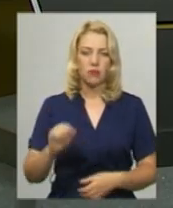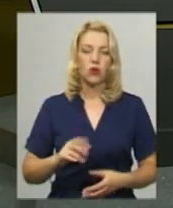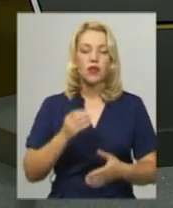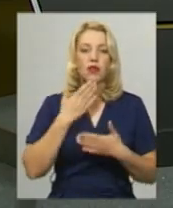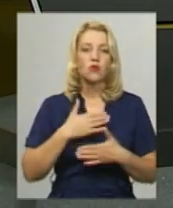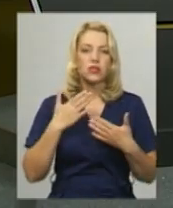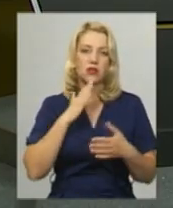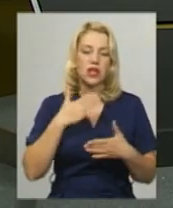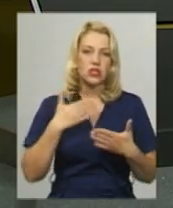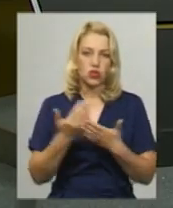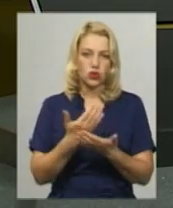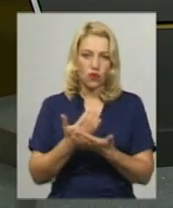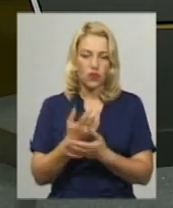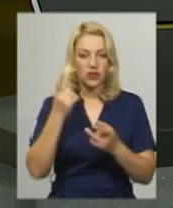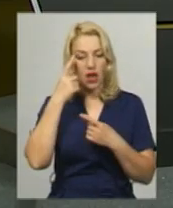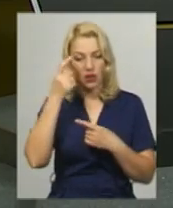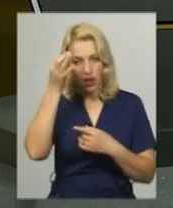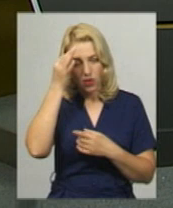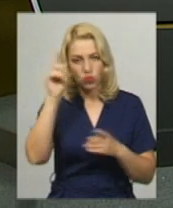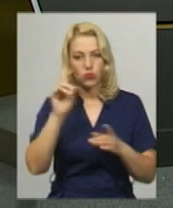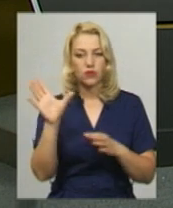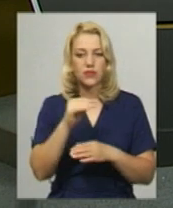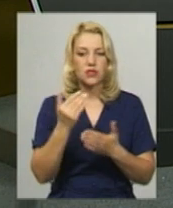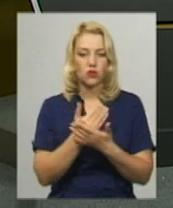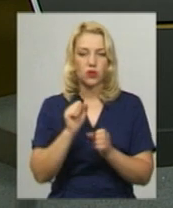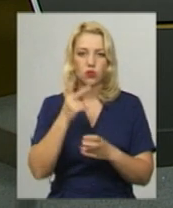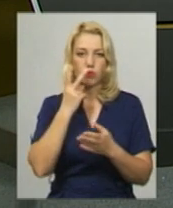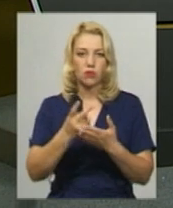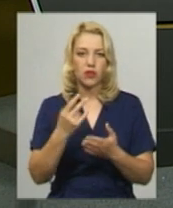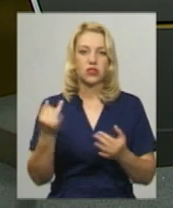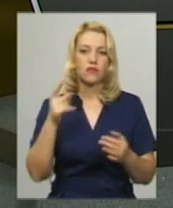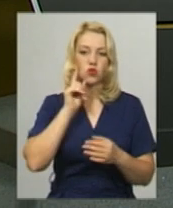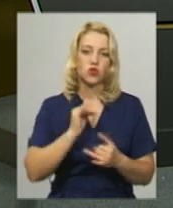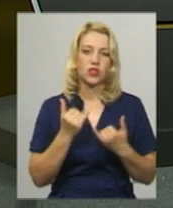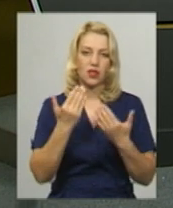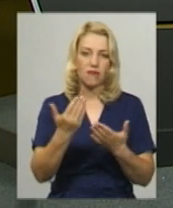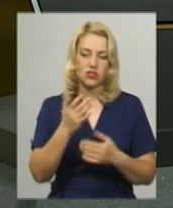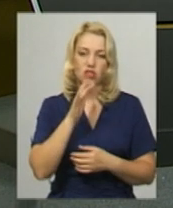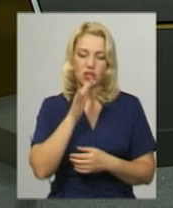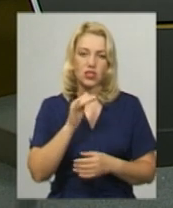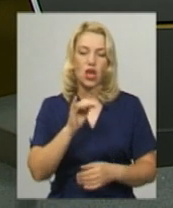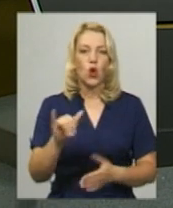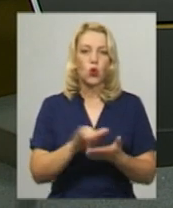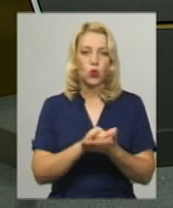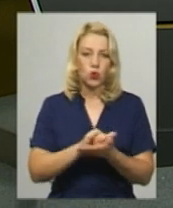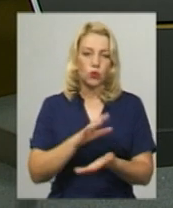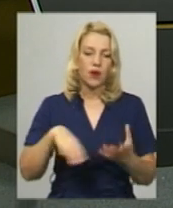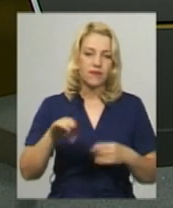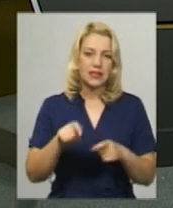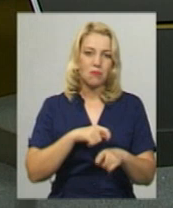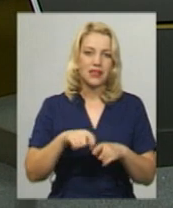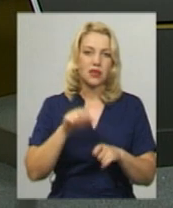На останок нашого випуску нагадую, що всі наші випуски ви можете переглядати в зручний для вас час в мережі YouTube. А всі наші матеріали